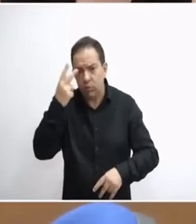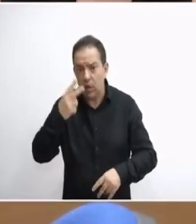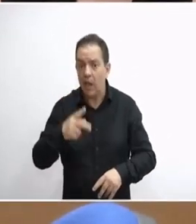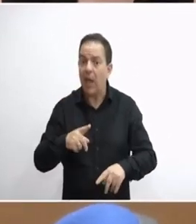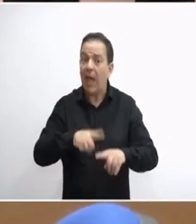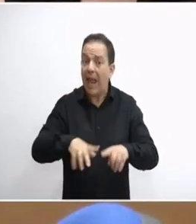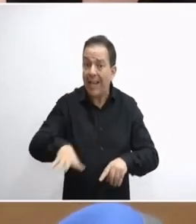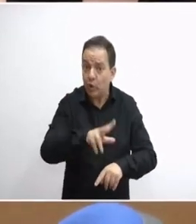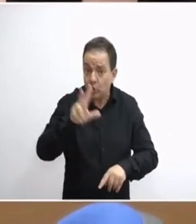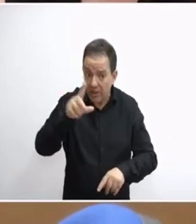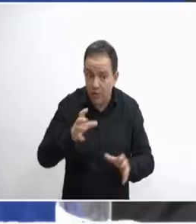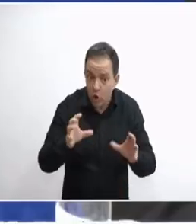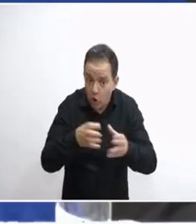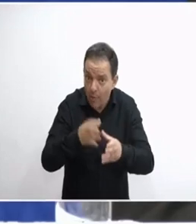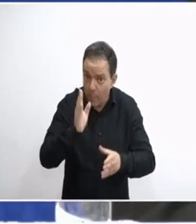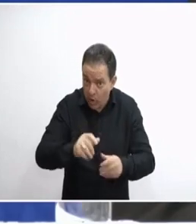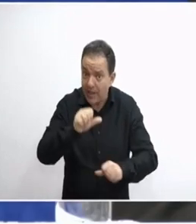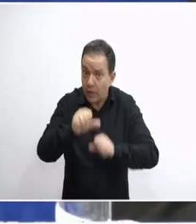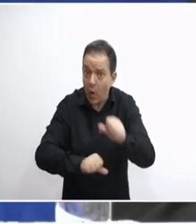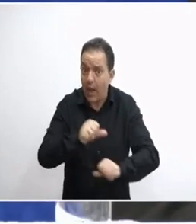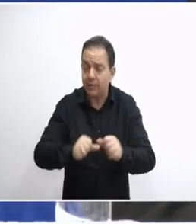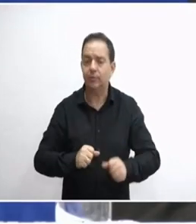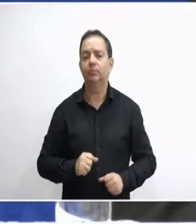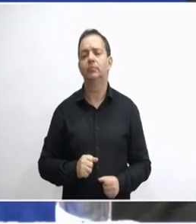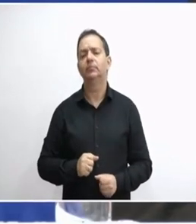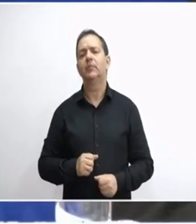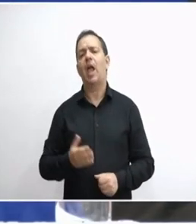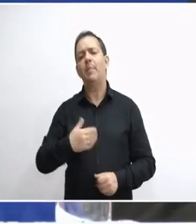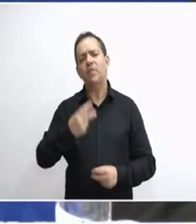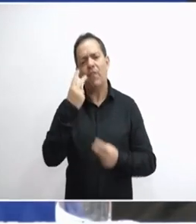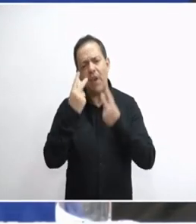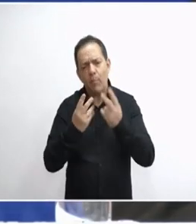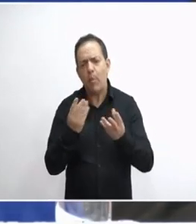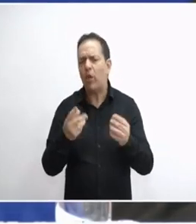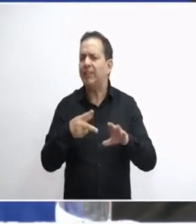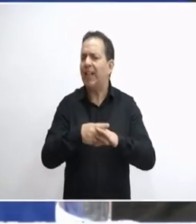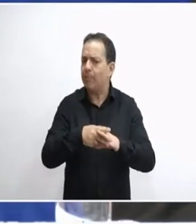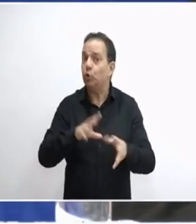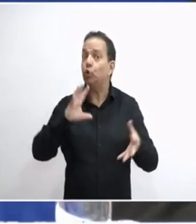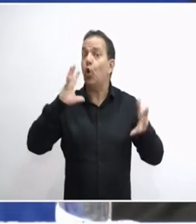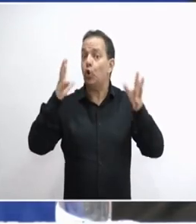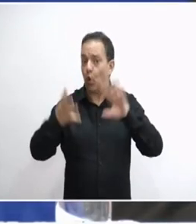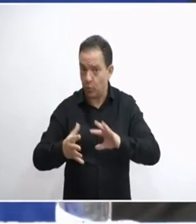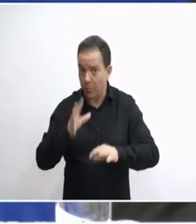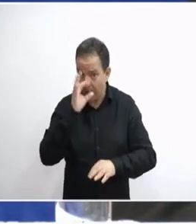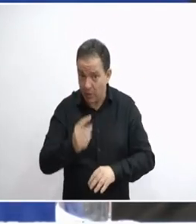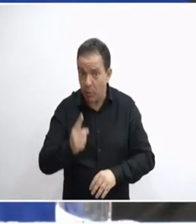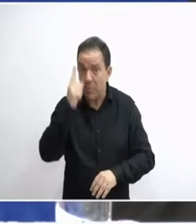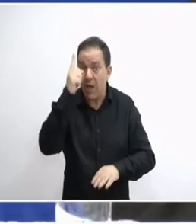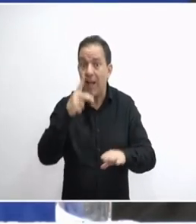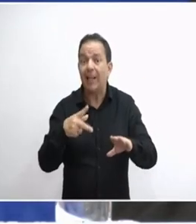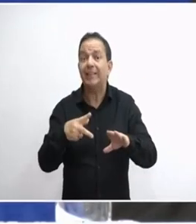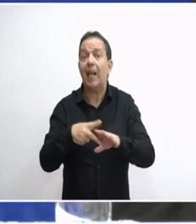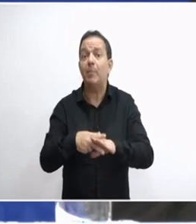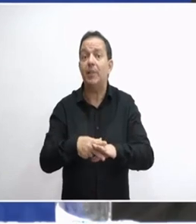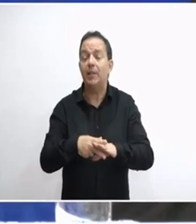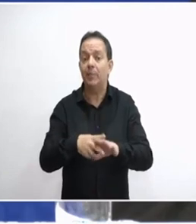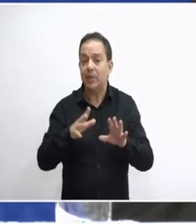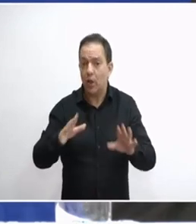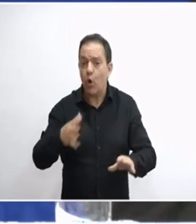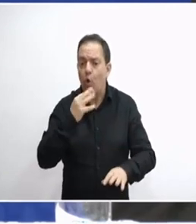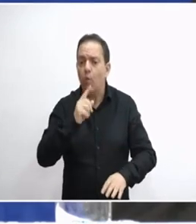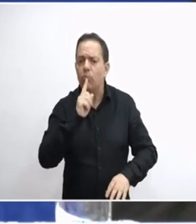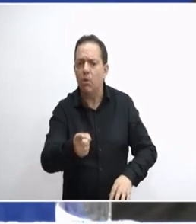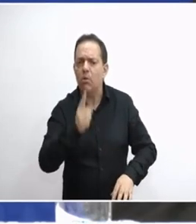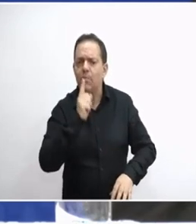το αλλάξει αυτό. Η αλήθεια είναι ότι ενώ βλέπουμε πολλές τράπεζες στον πλανήτη, ουσιαστικά είναι μία. Γι' αυτό και οι κατευθυντήριες